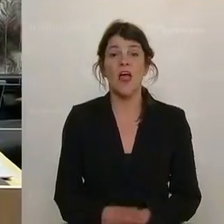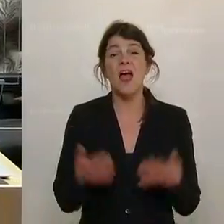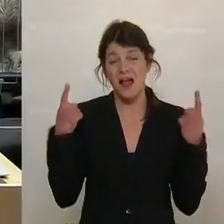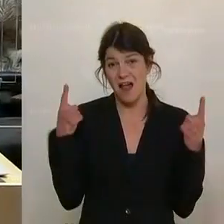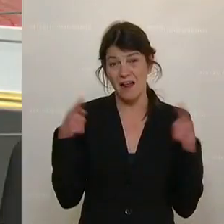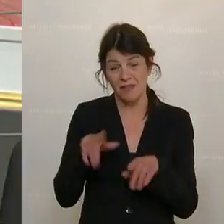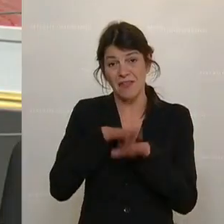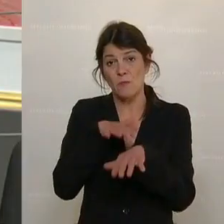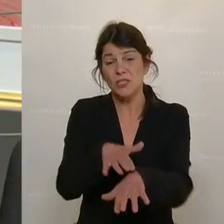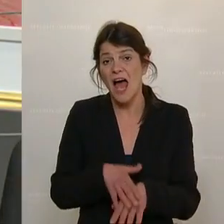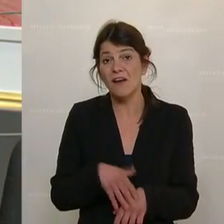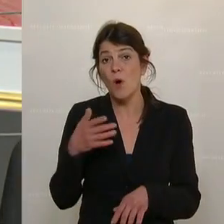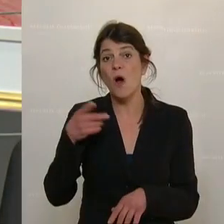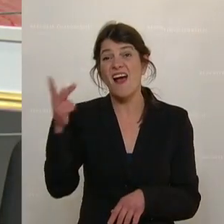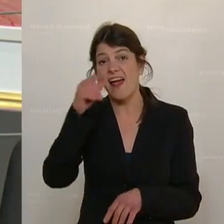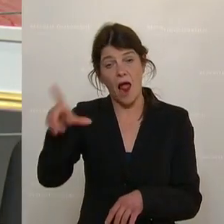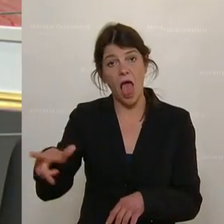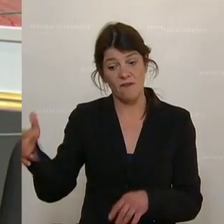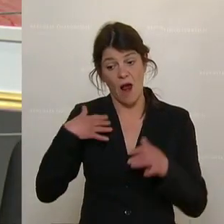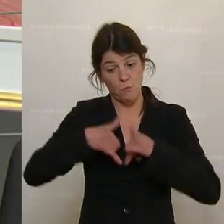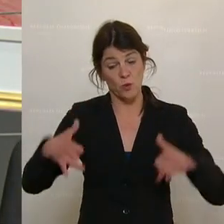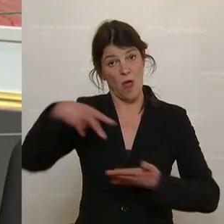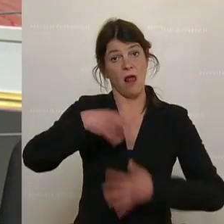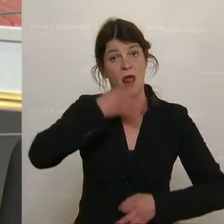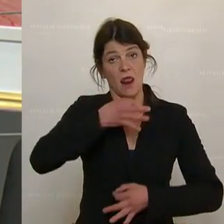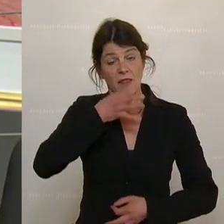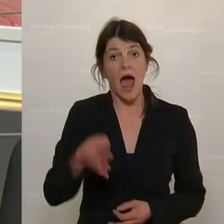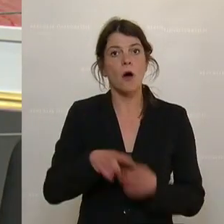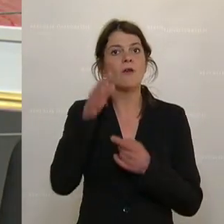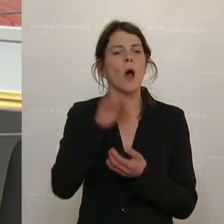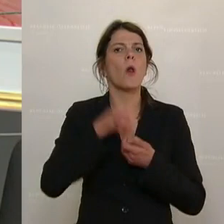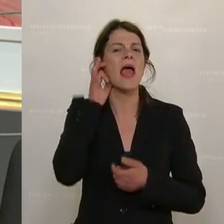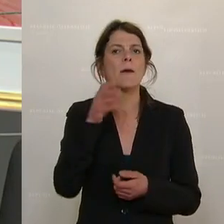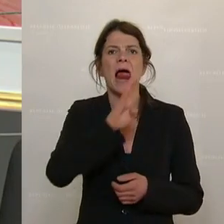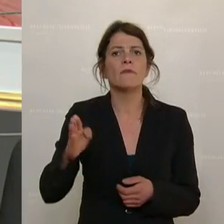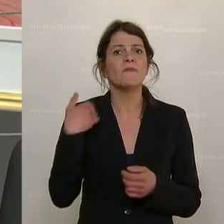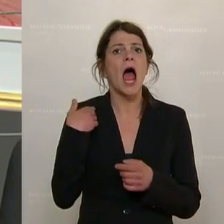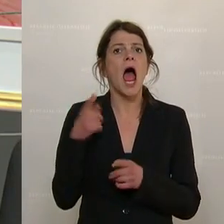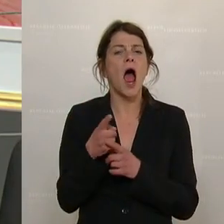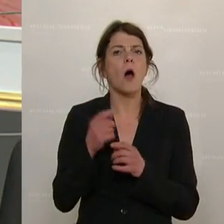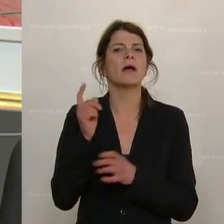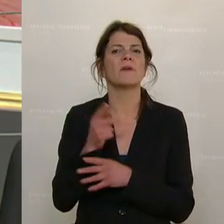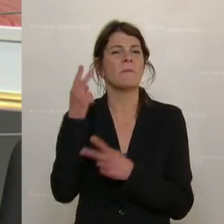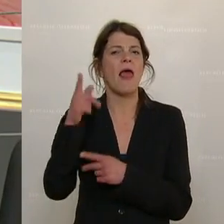Bei der Demonstration, wo Herbert Kickl sich auf der Bühne gezeigt hat und die Frau Kollegin Belakowitsch war noch am Heldenplatz und hat auch noch